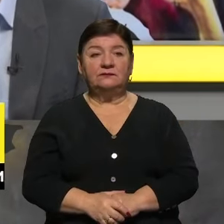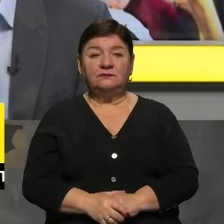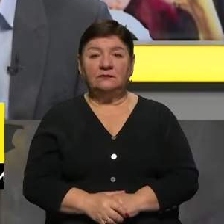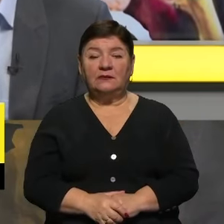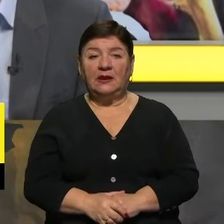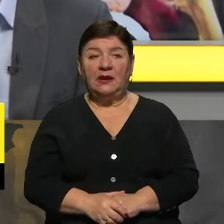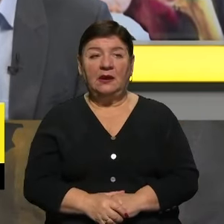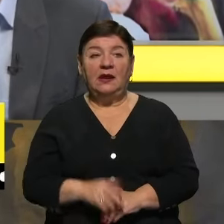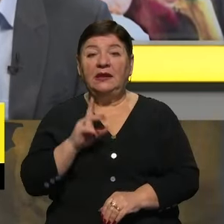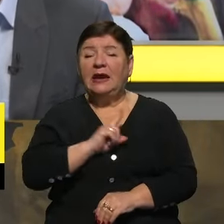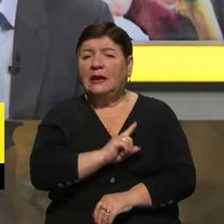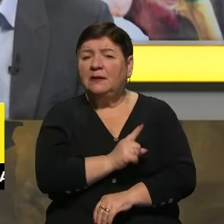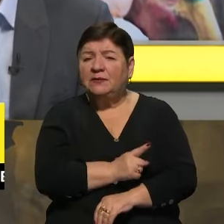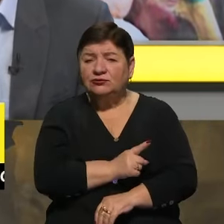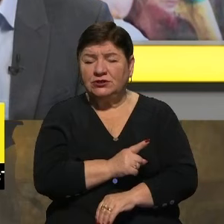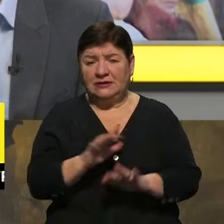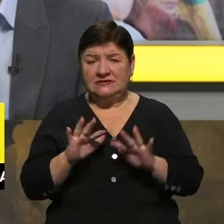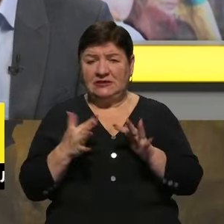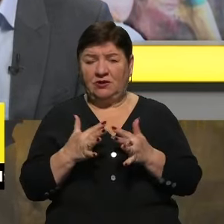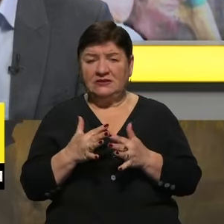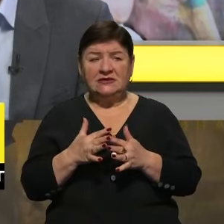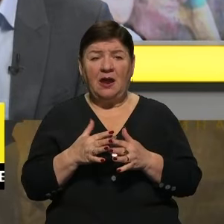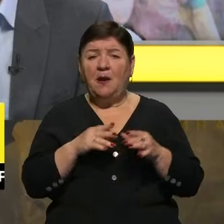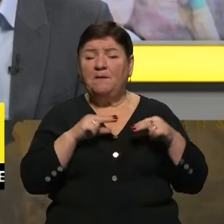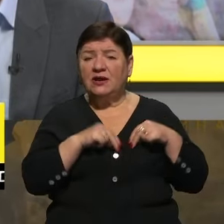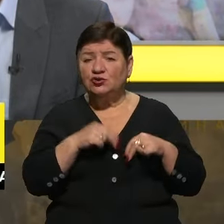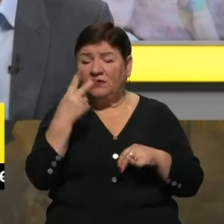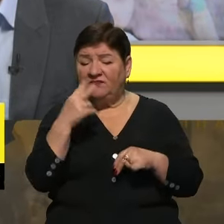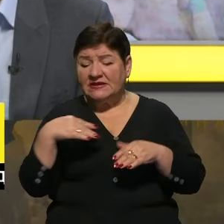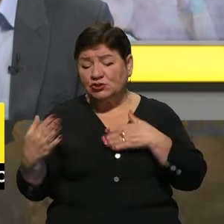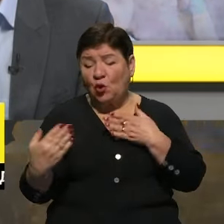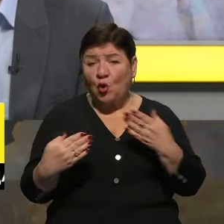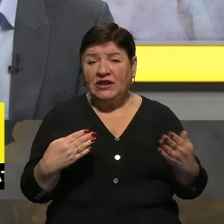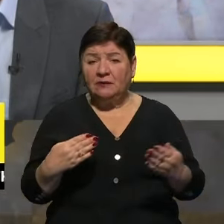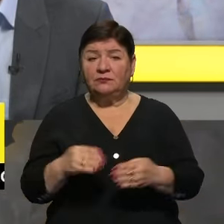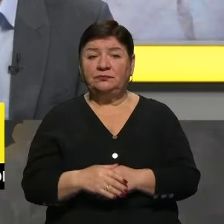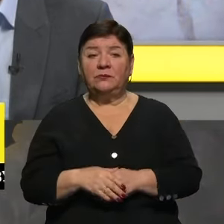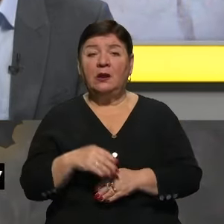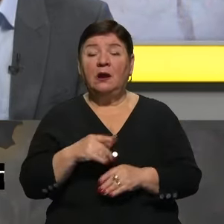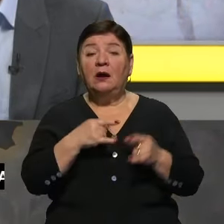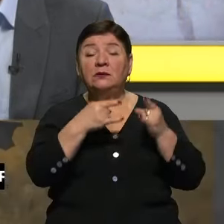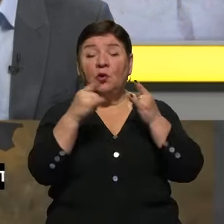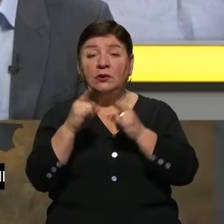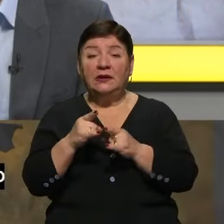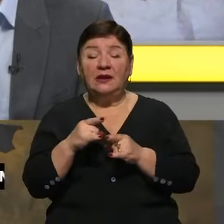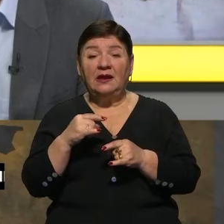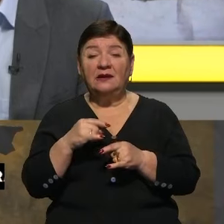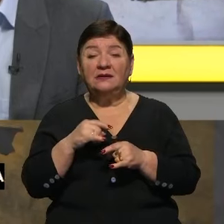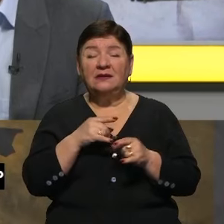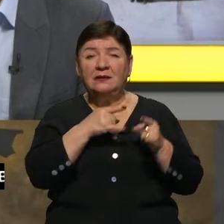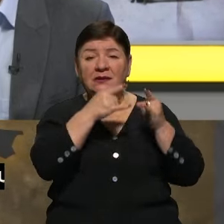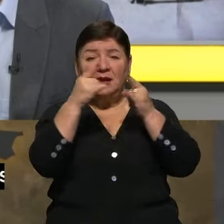Та яка напружена ситуація, арта працює в обидві сторони, дрони літають в обидві сторони,